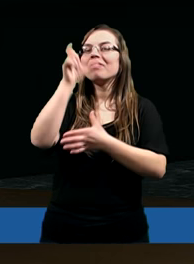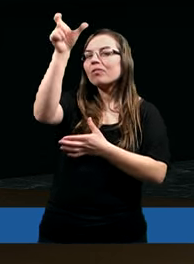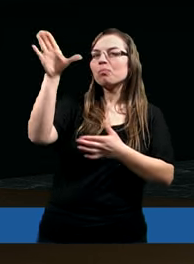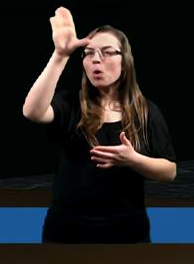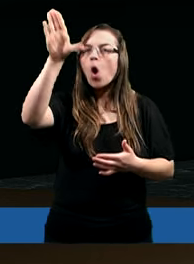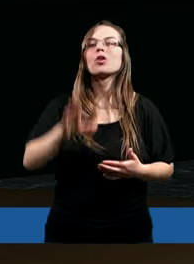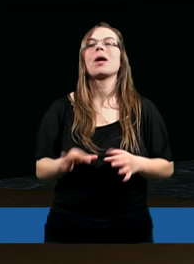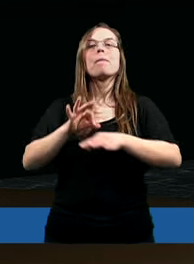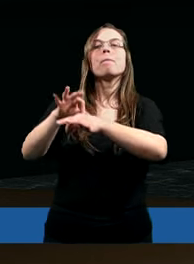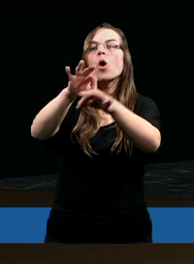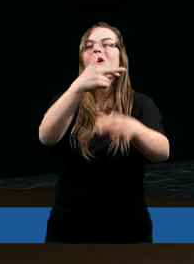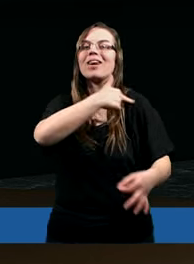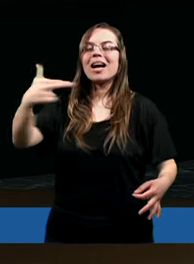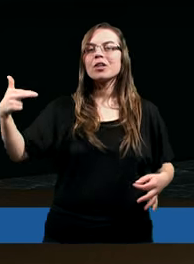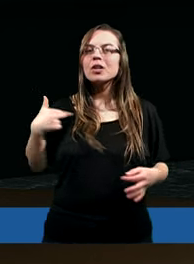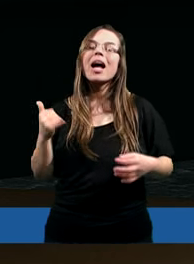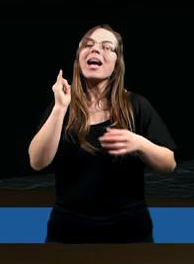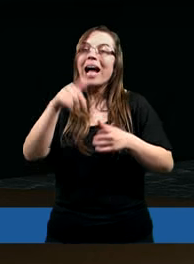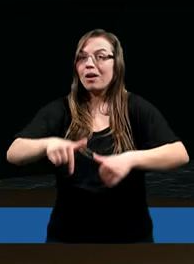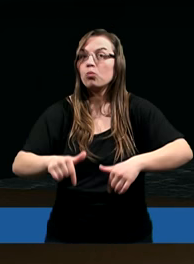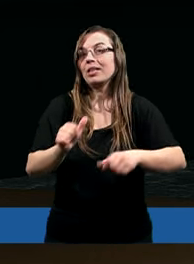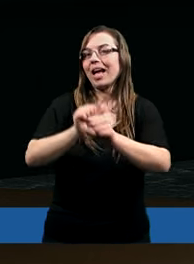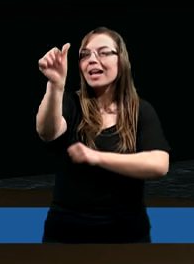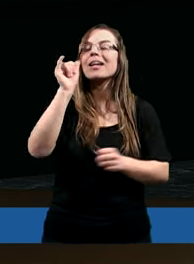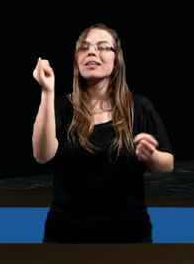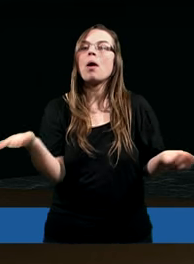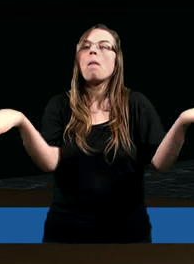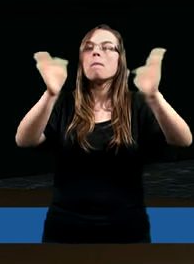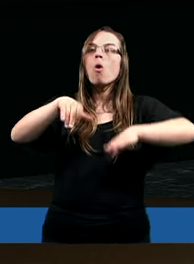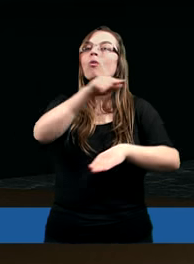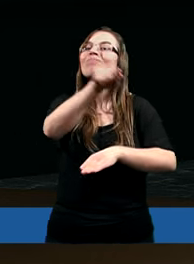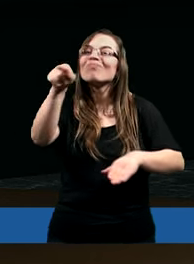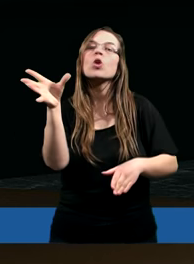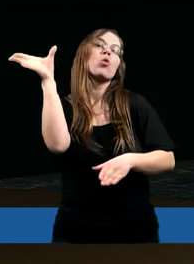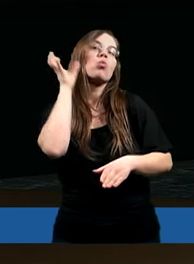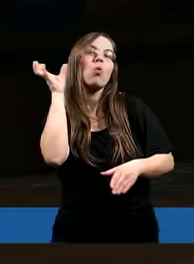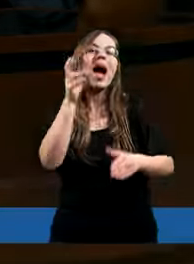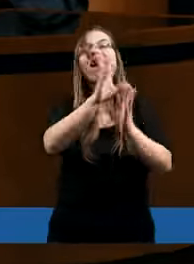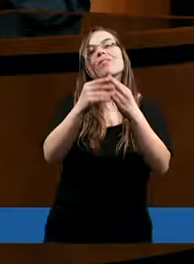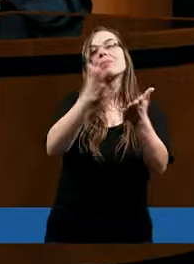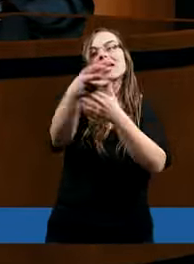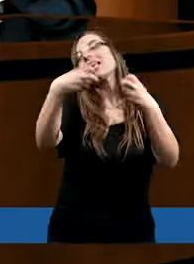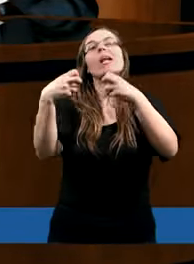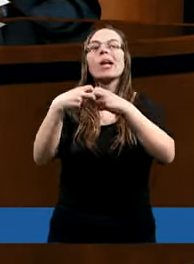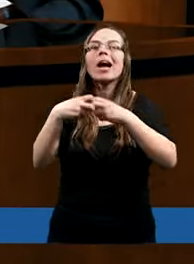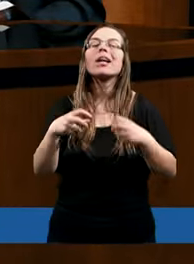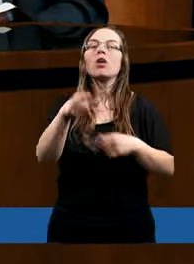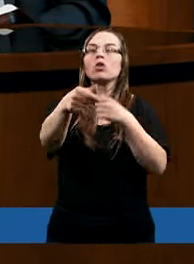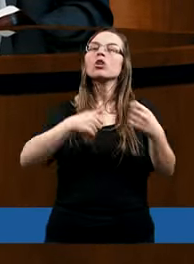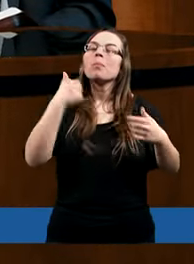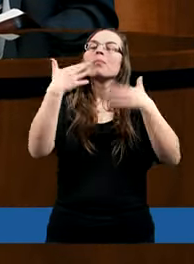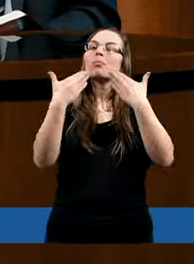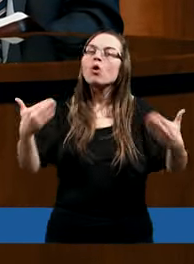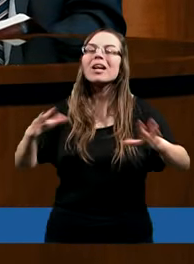Proszę, prowadź nas jak tutaj jesteśmy i błogosław tych wszystkich, którzy nas słuchają, a za wszystko